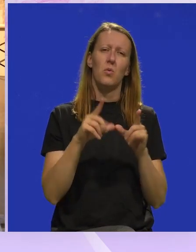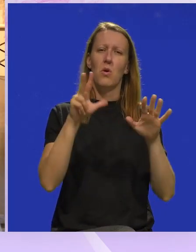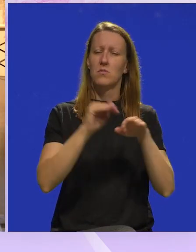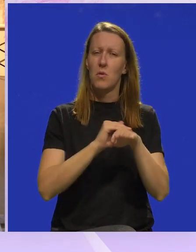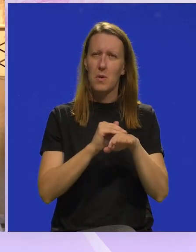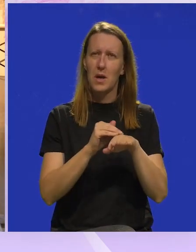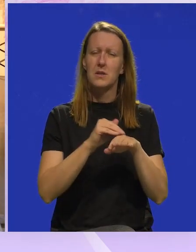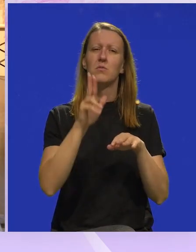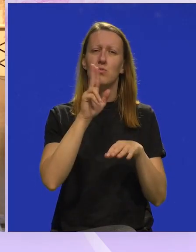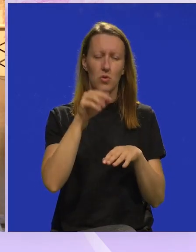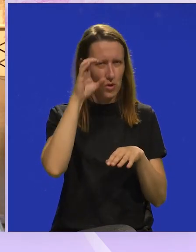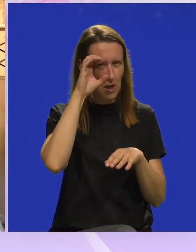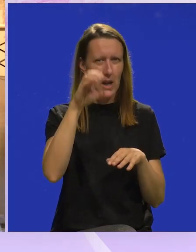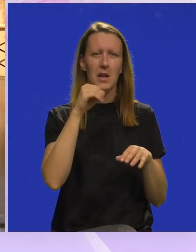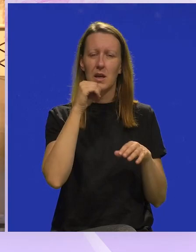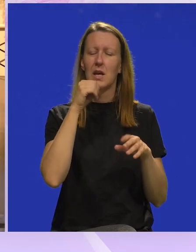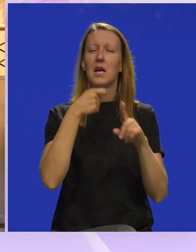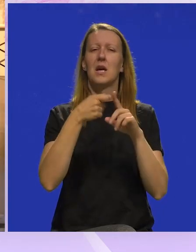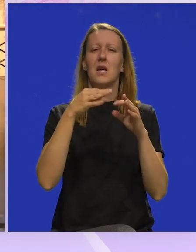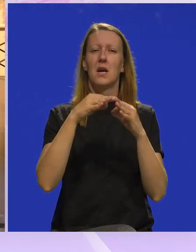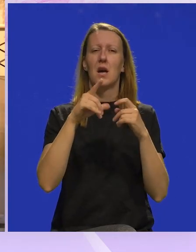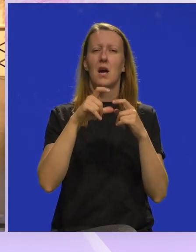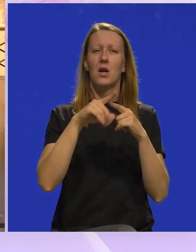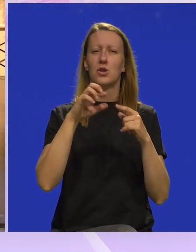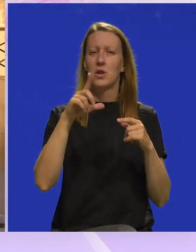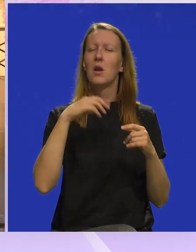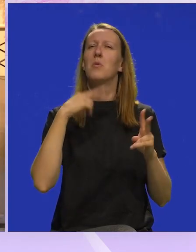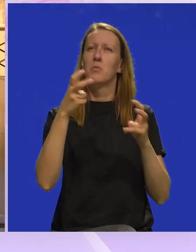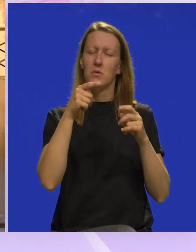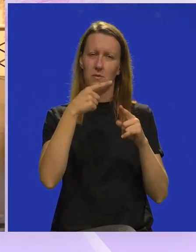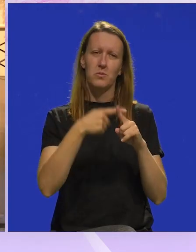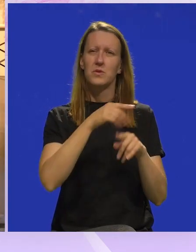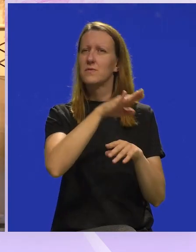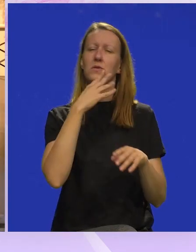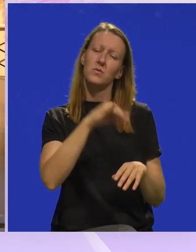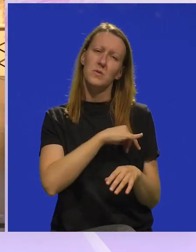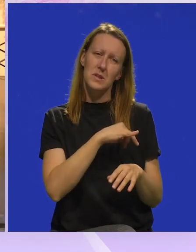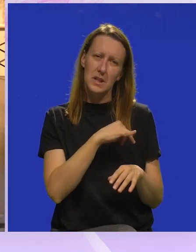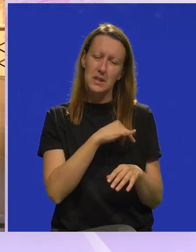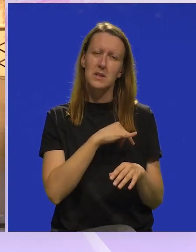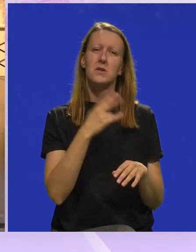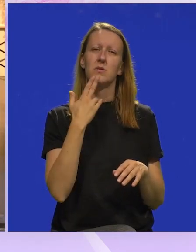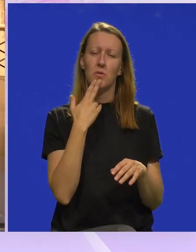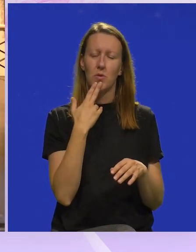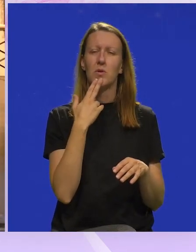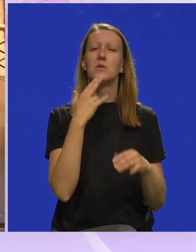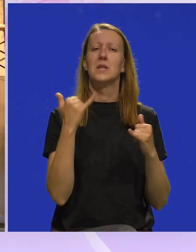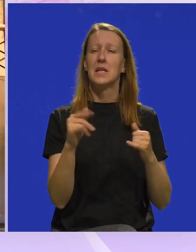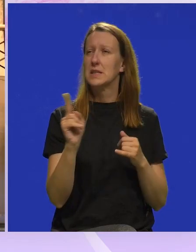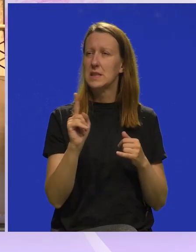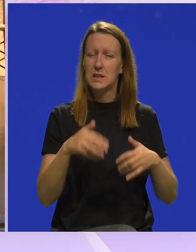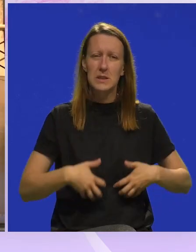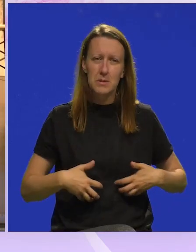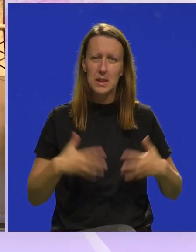kolovozu moći ćete nas gledati i na Polskom kaštelu. Tako da, eto, pozvao bih ovim putem sve zainteresirane koji se danas